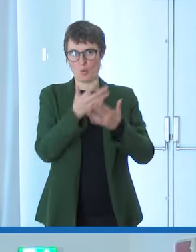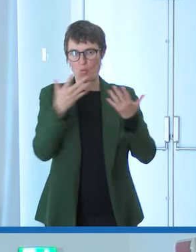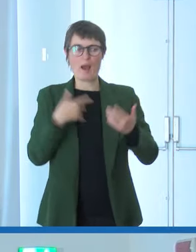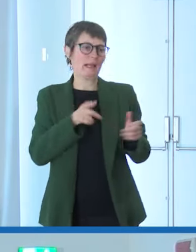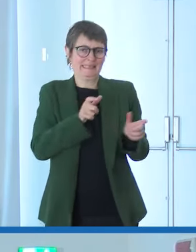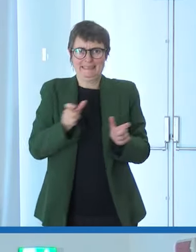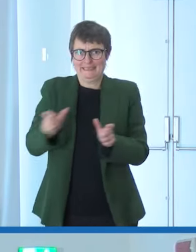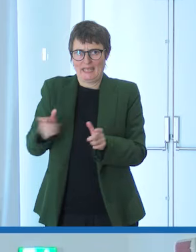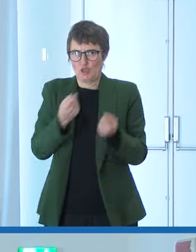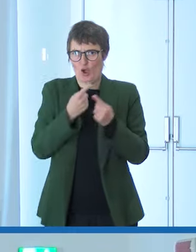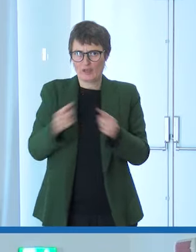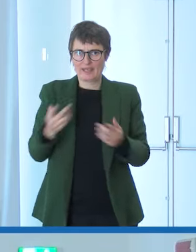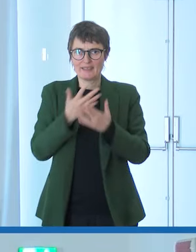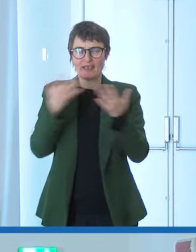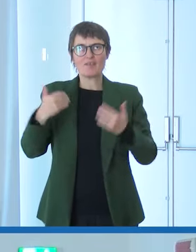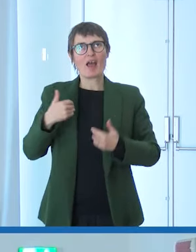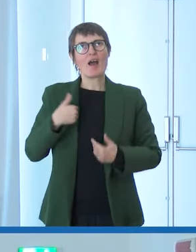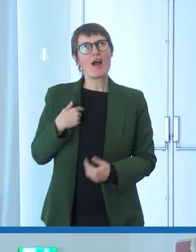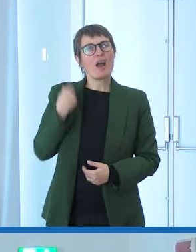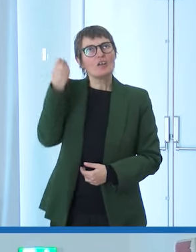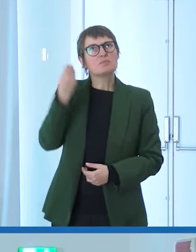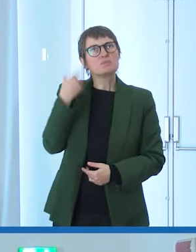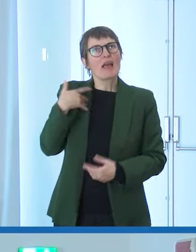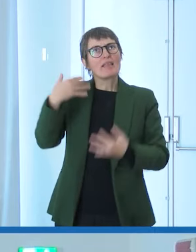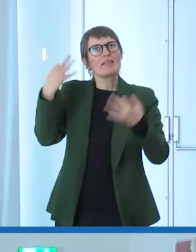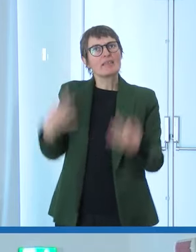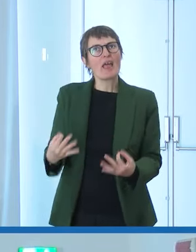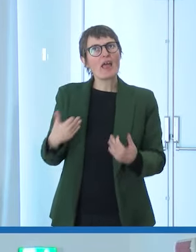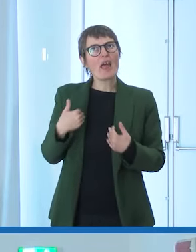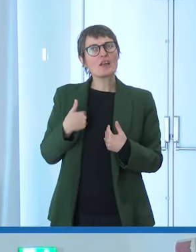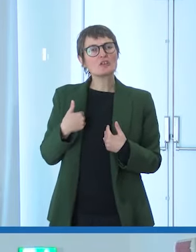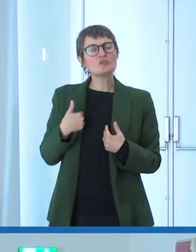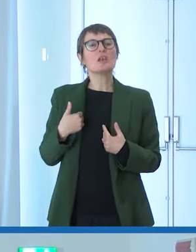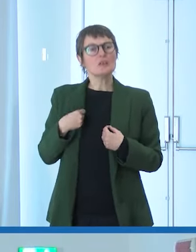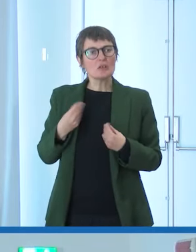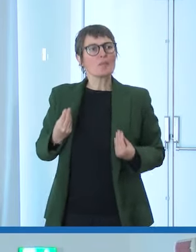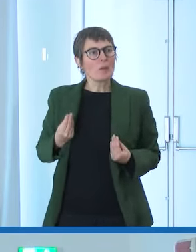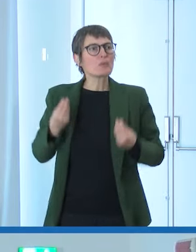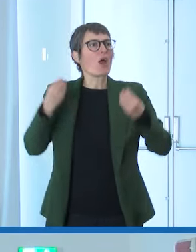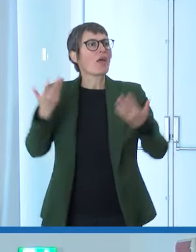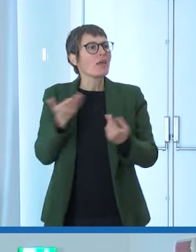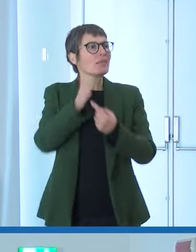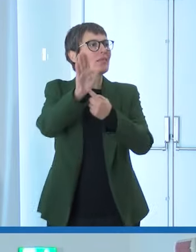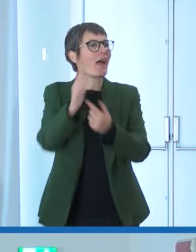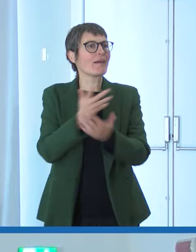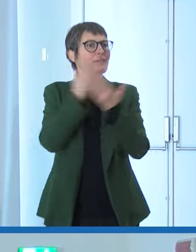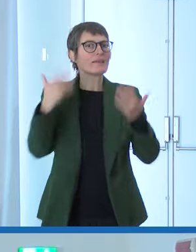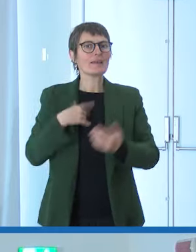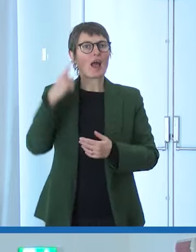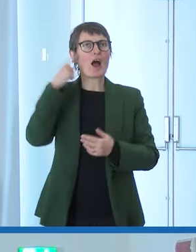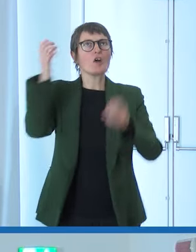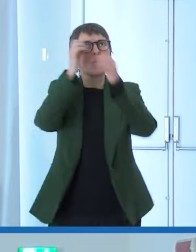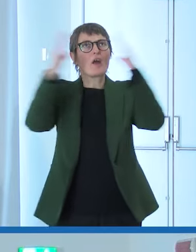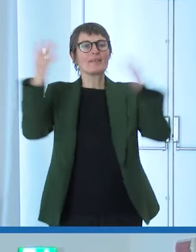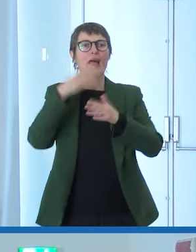settori io ho pensato e ho deciso di darla questa mia idea di disabilità attraverso i miei libri ho scritto